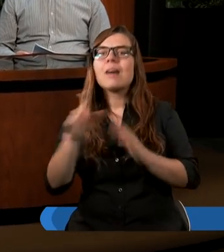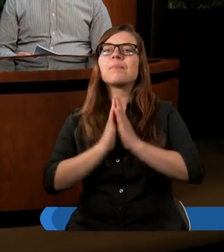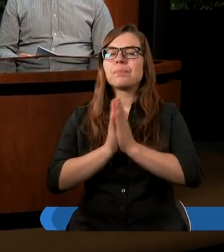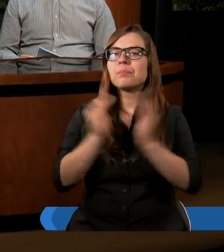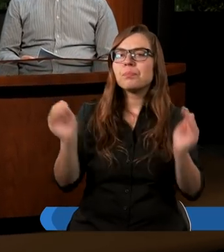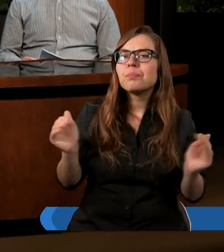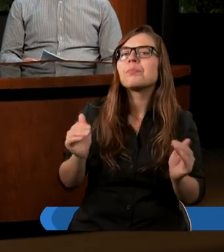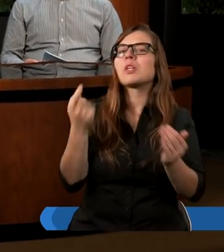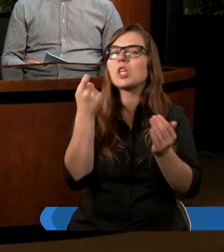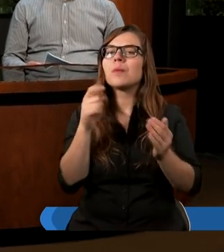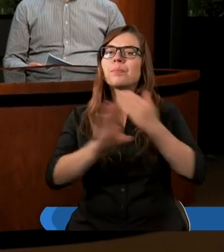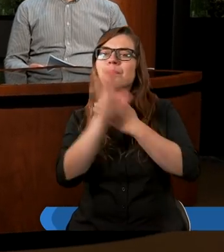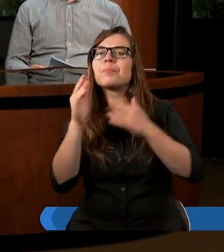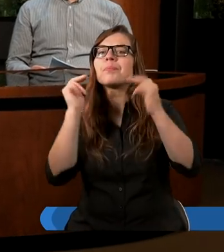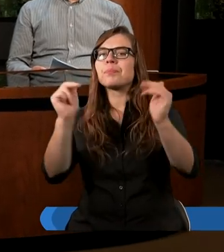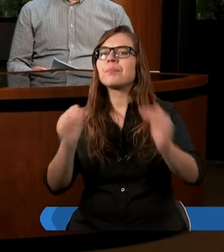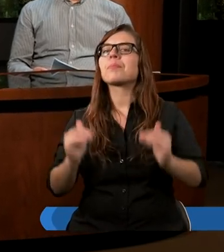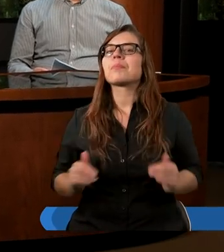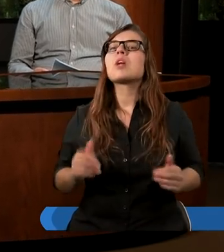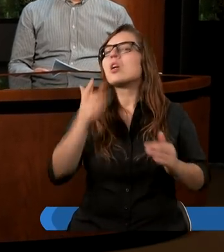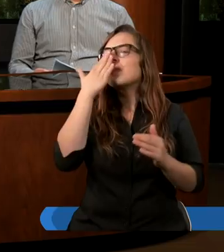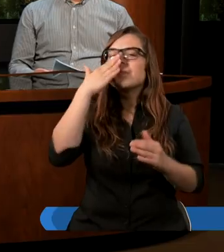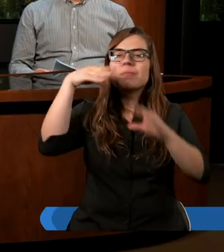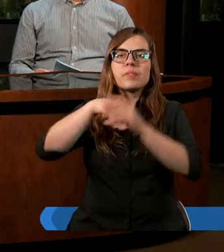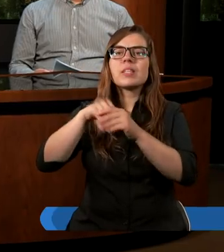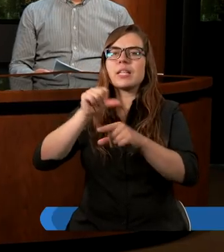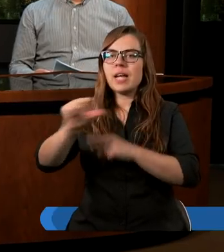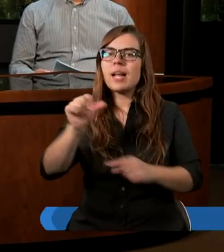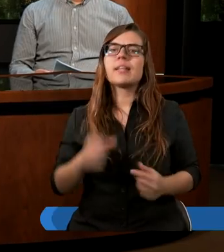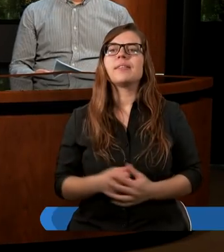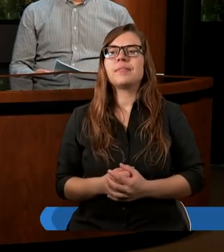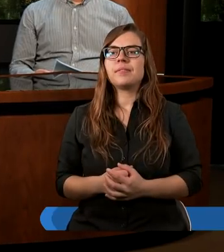mogła nam przedstawić, co się znajduje właśnie w tym tekście.